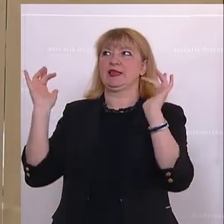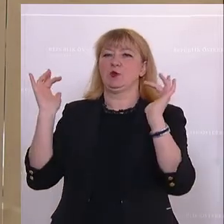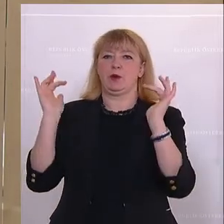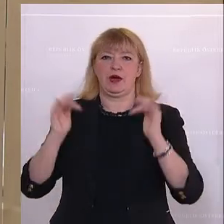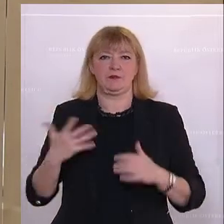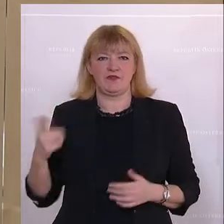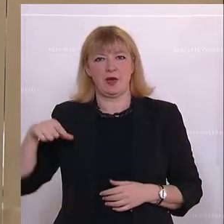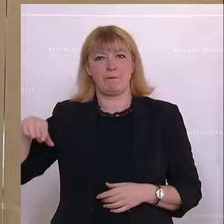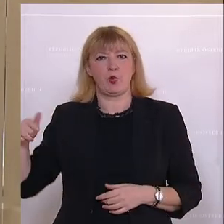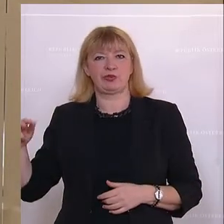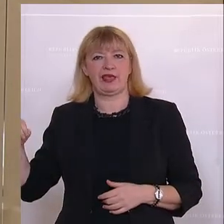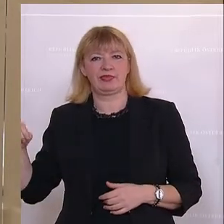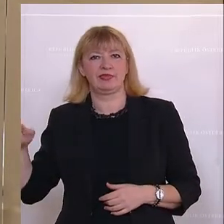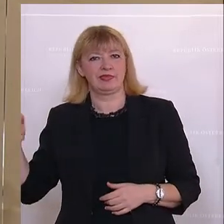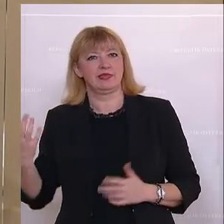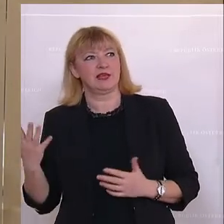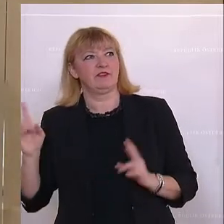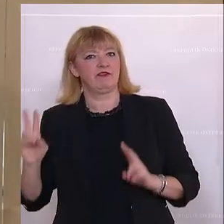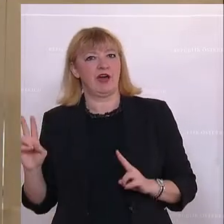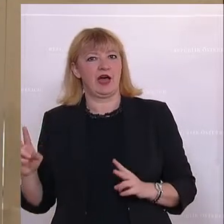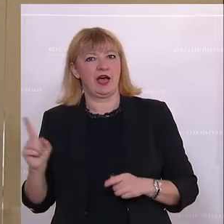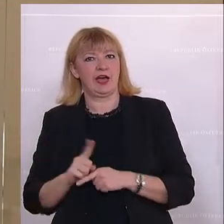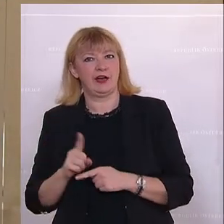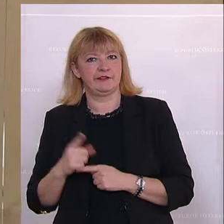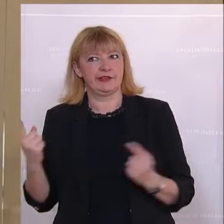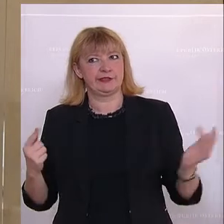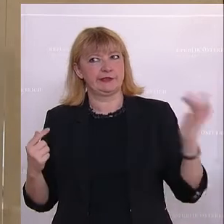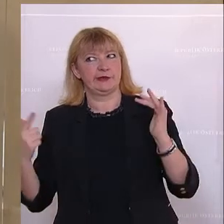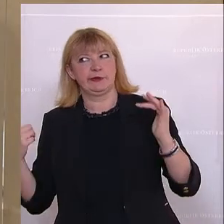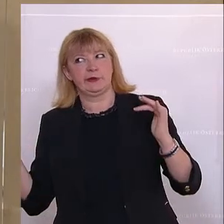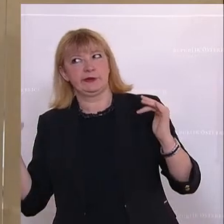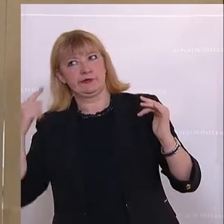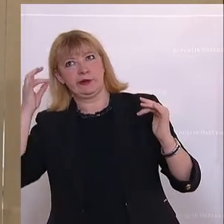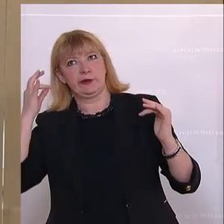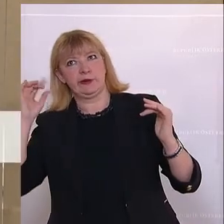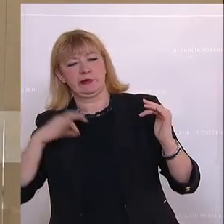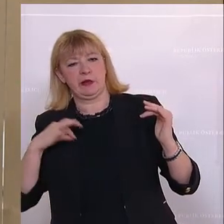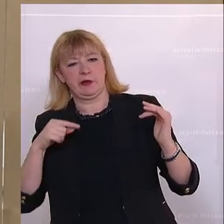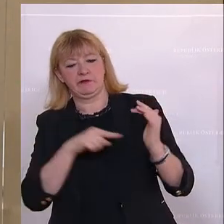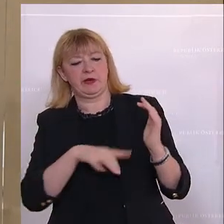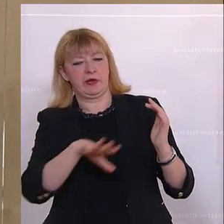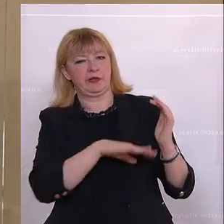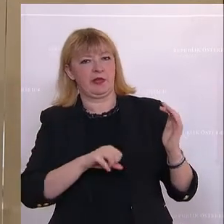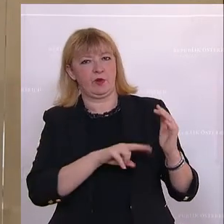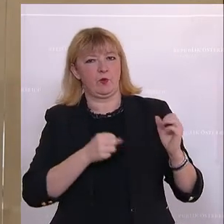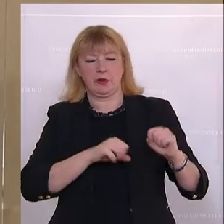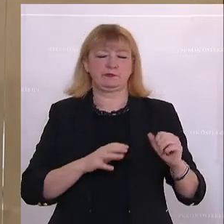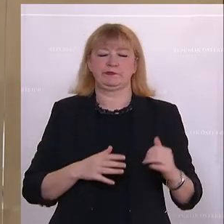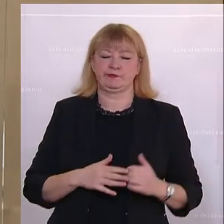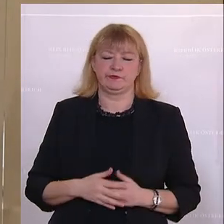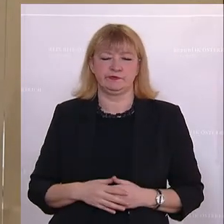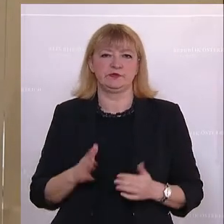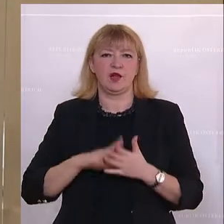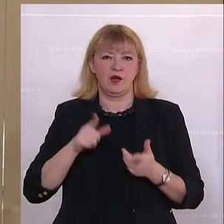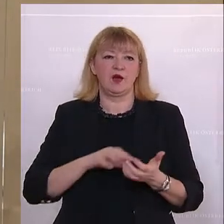Putin hier tatsächlich zum Nachdenken und zum Überdenken seiner Position bringen kann. Und diese Krise muss